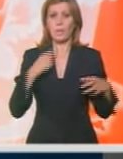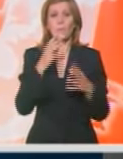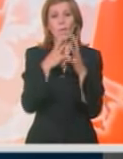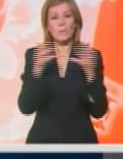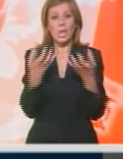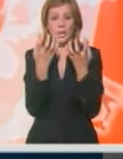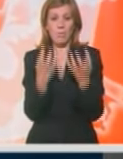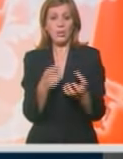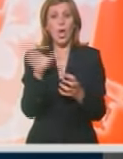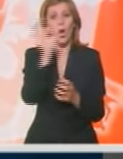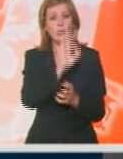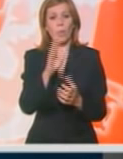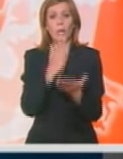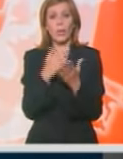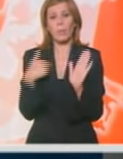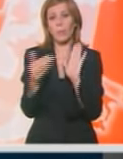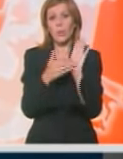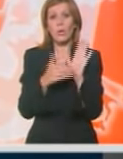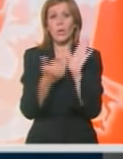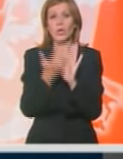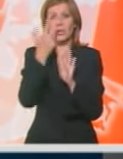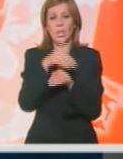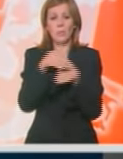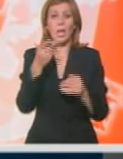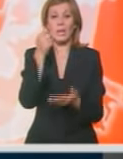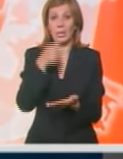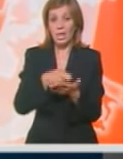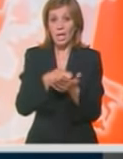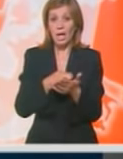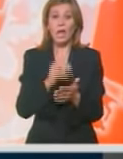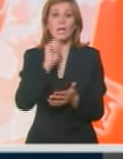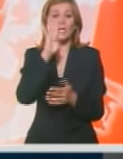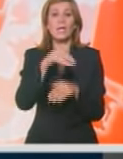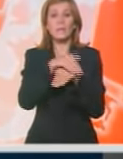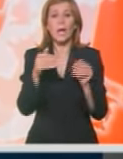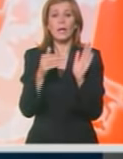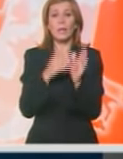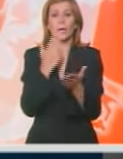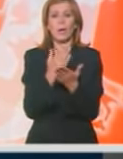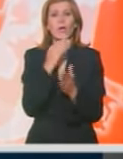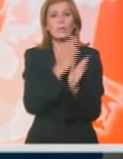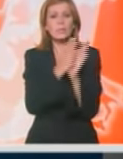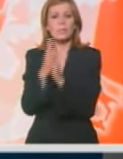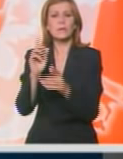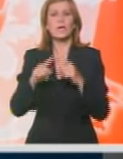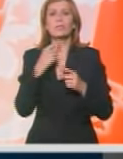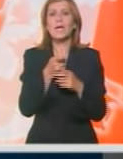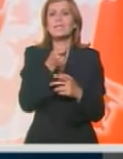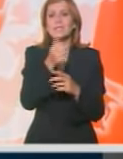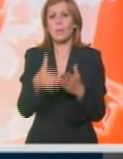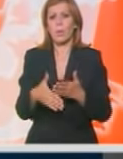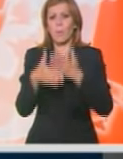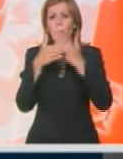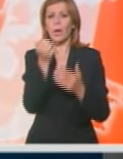odmrzavanje plata u oktobru bilo bi nam potrebno još 3 milijarde dinara, a 14 milijardi bi bilo raspoređeno za razne stimulativne